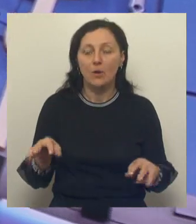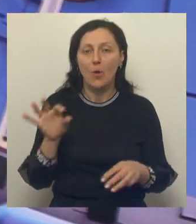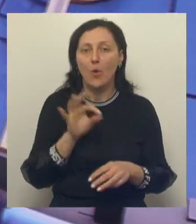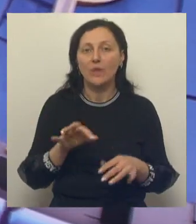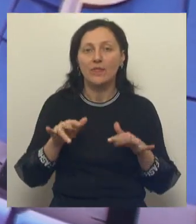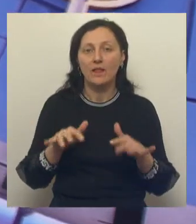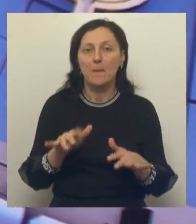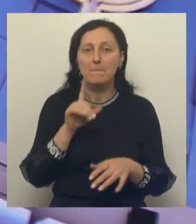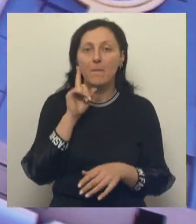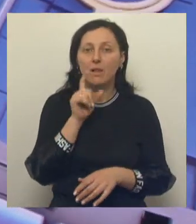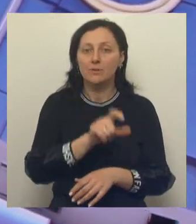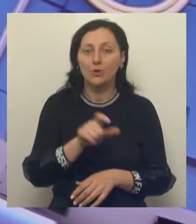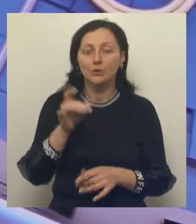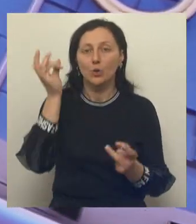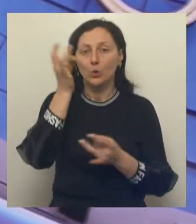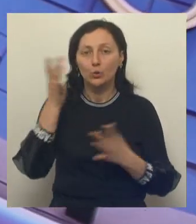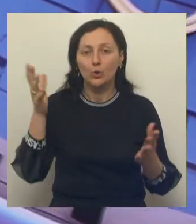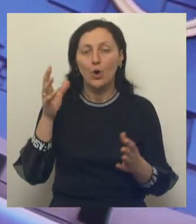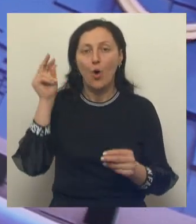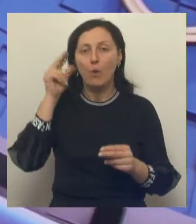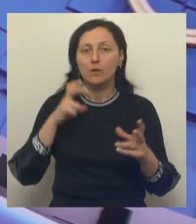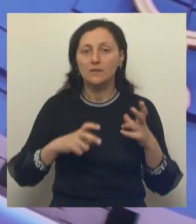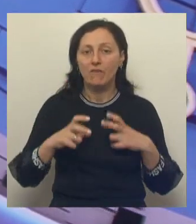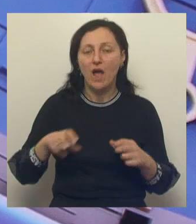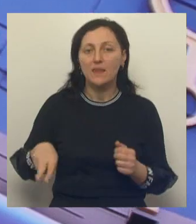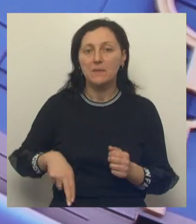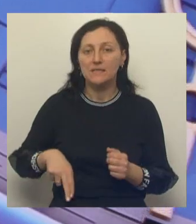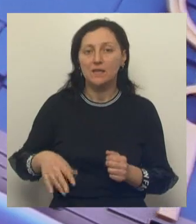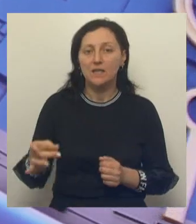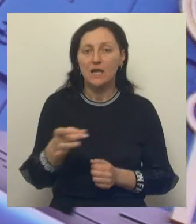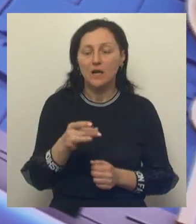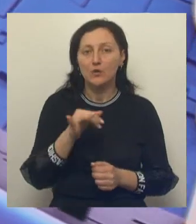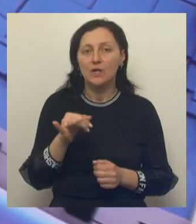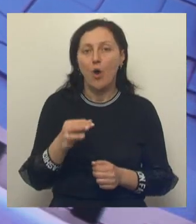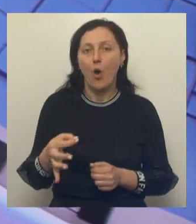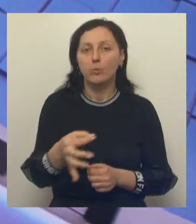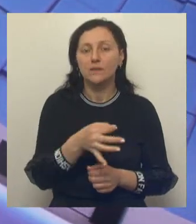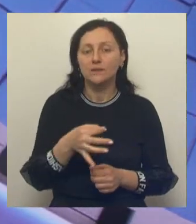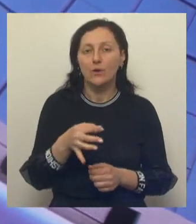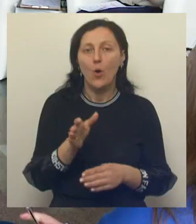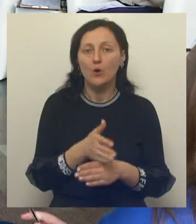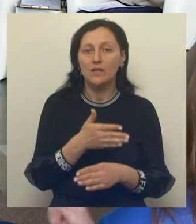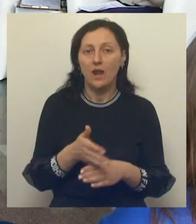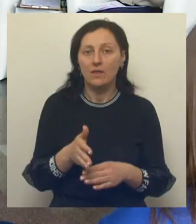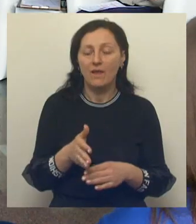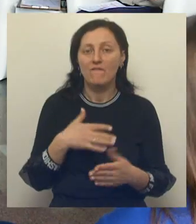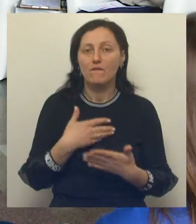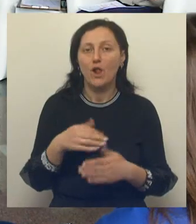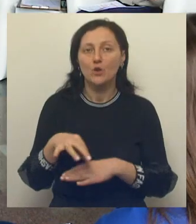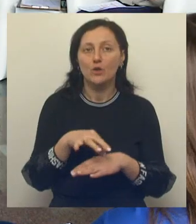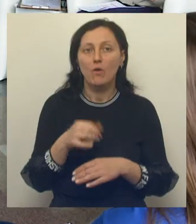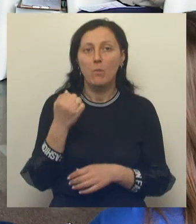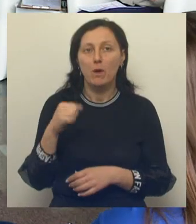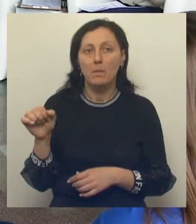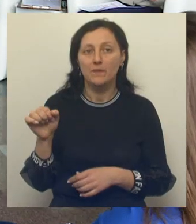молодежи, образования, культуры, а также администрации муниципалитетов и областного отделения волонтеров Победы. О